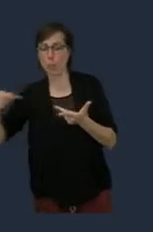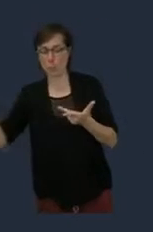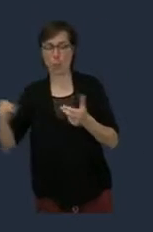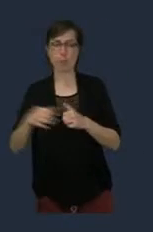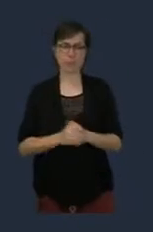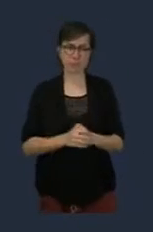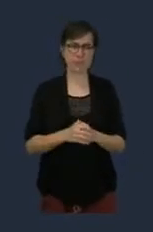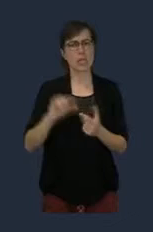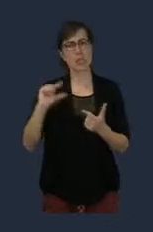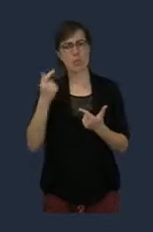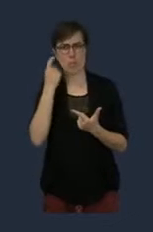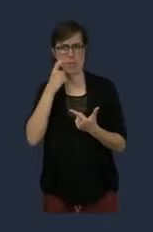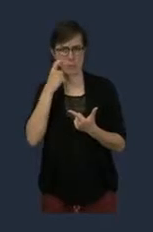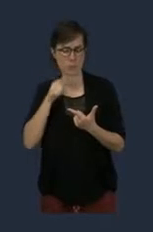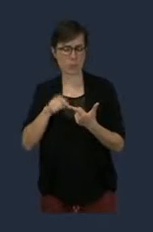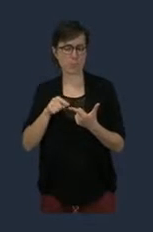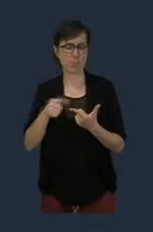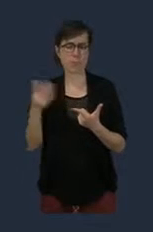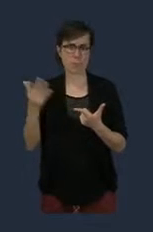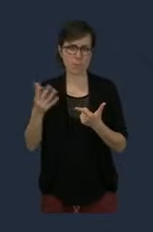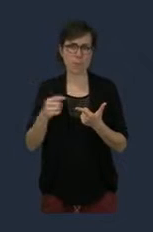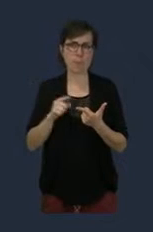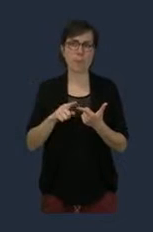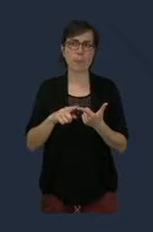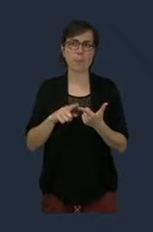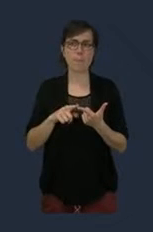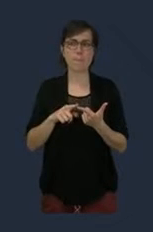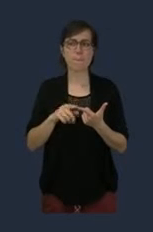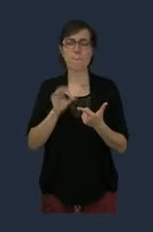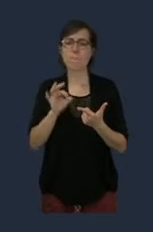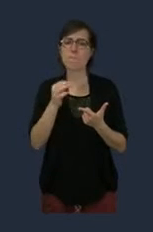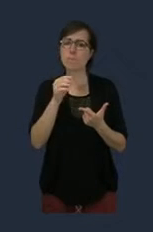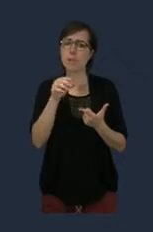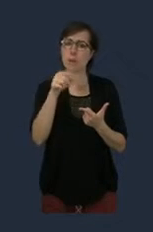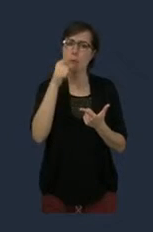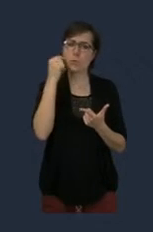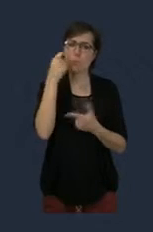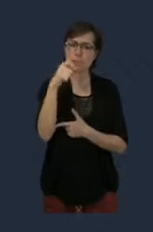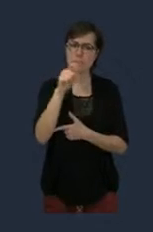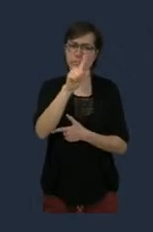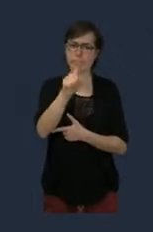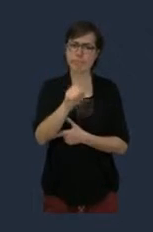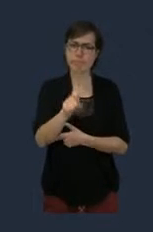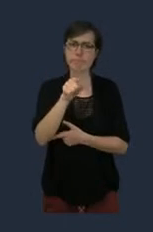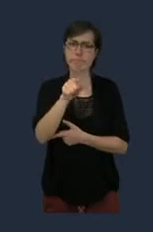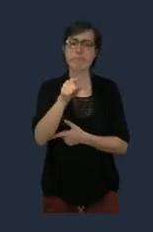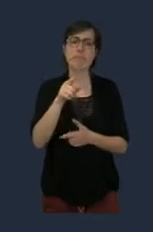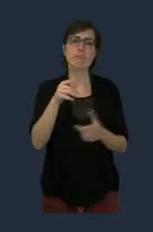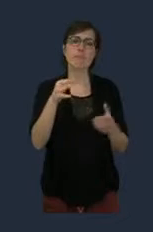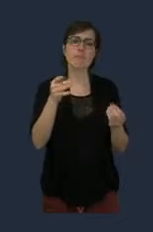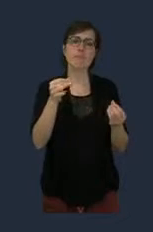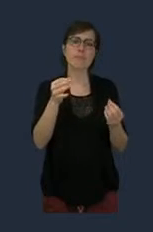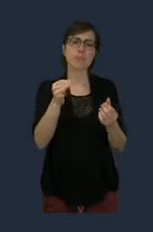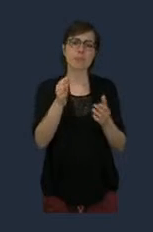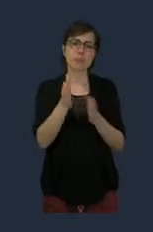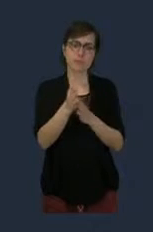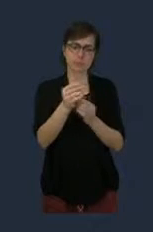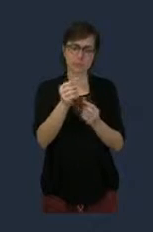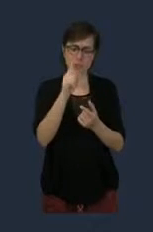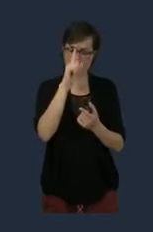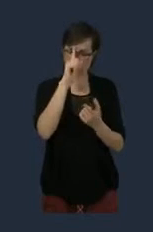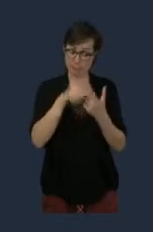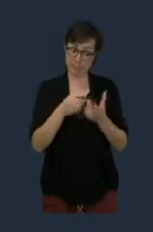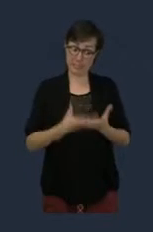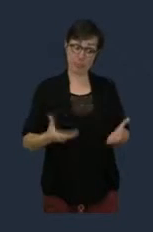que je voudrais vous interroger, M. le Président, sur la question de savoir si ce principe a